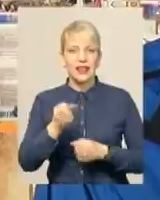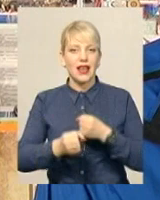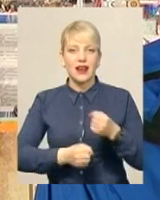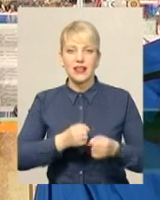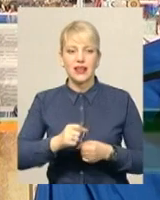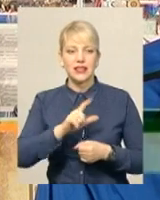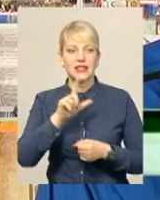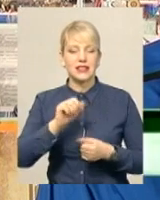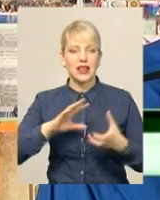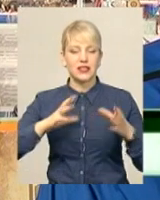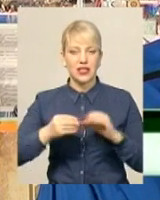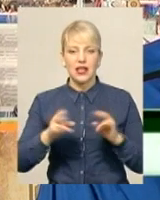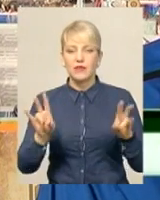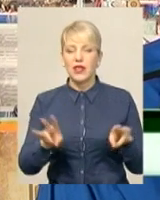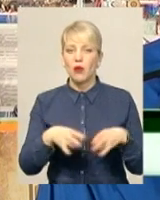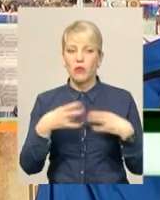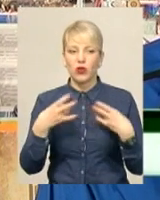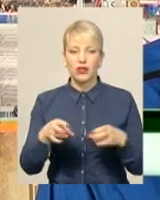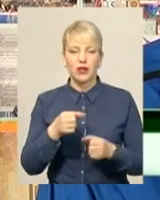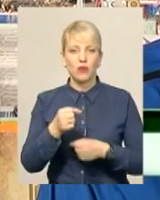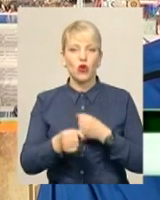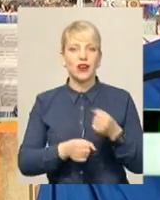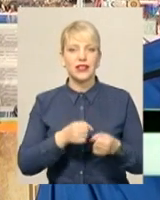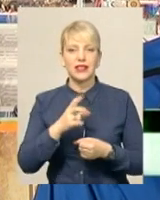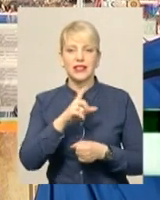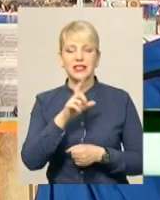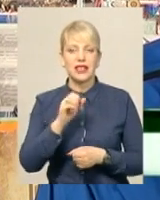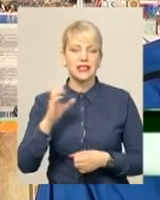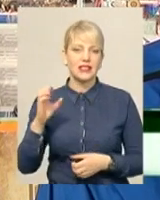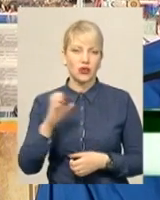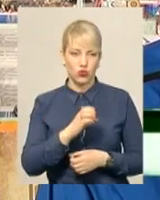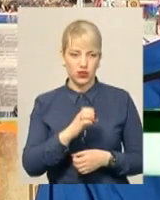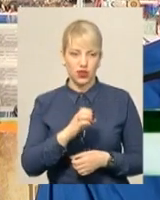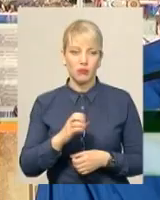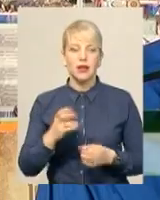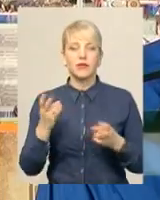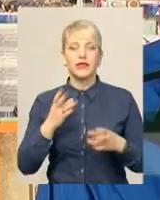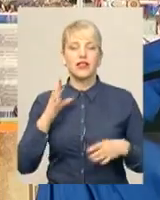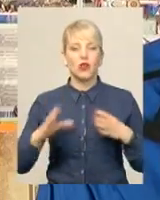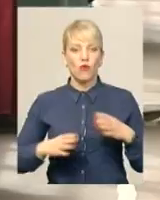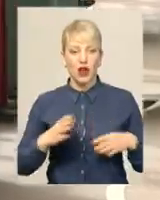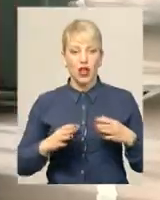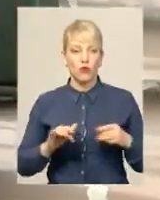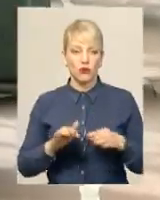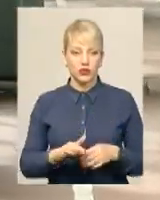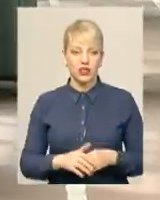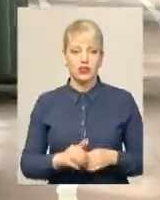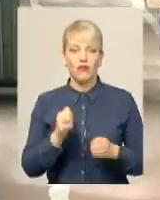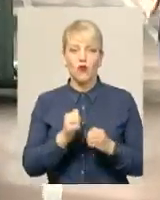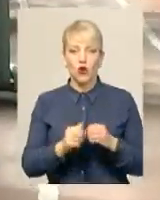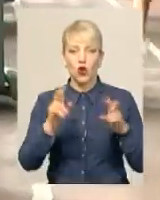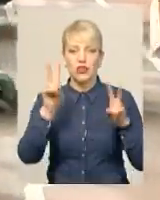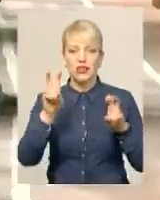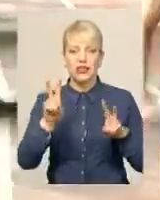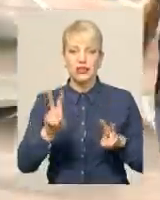Не слід гнатися в такому віці за секундами в тренувальному процесі. У кожній дисципліні та